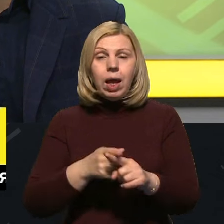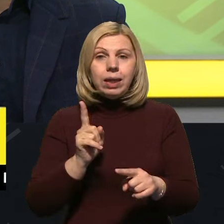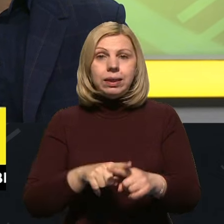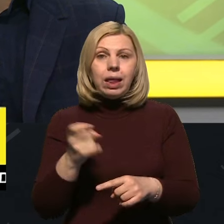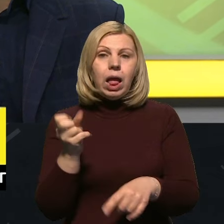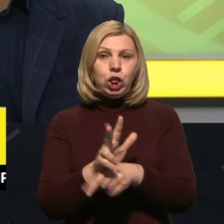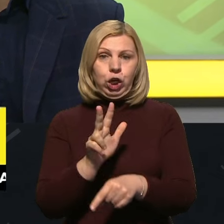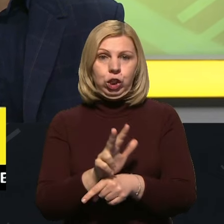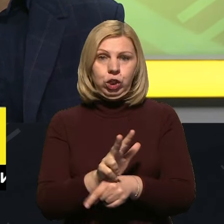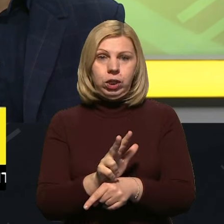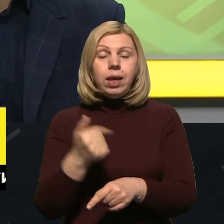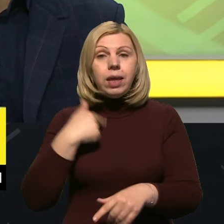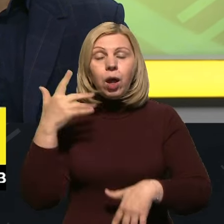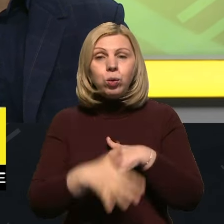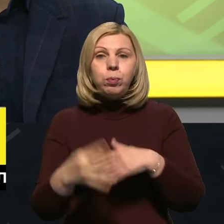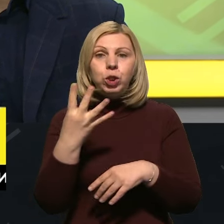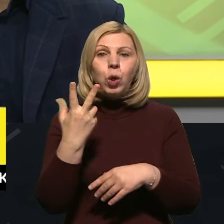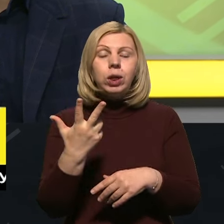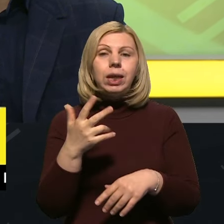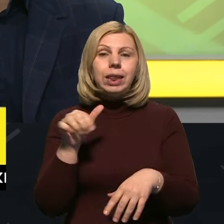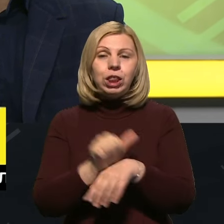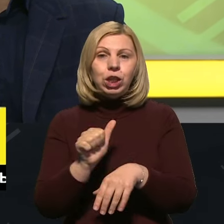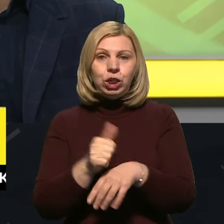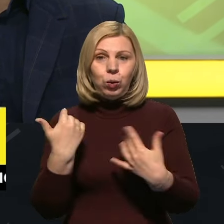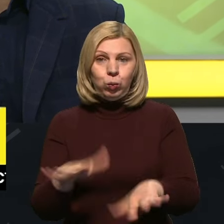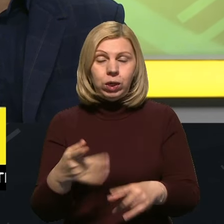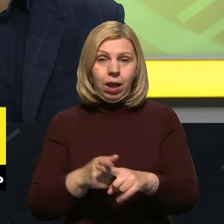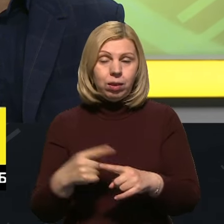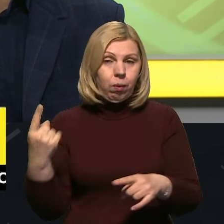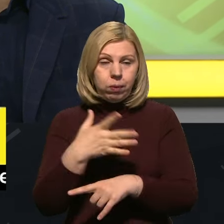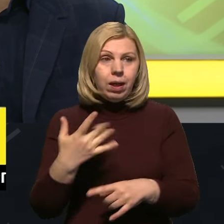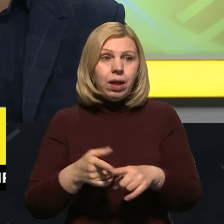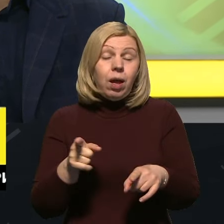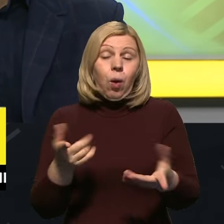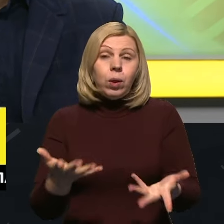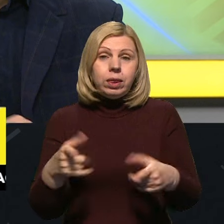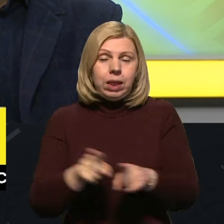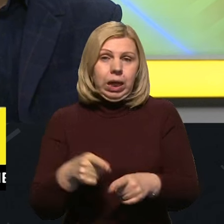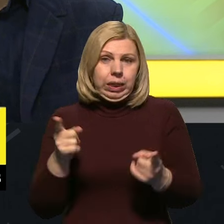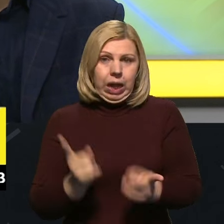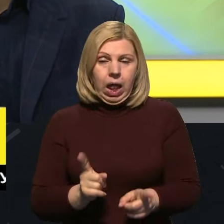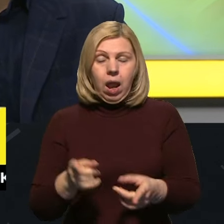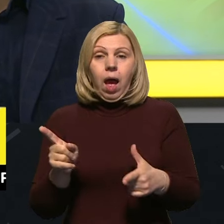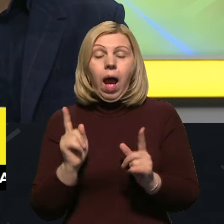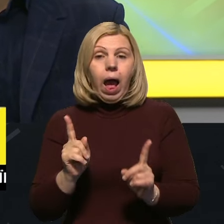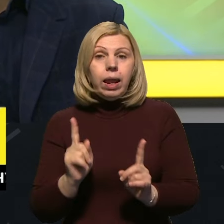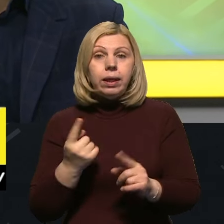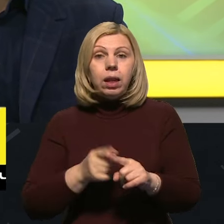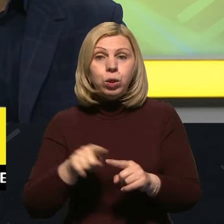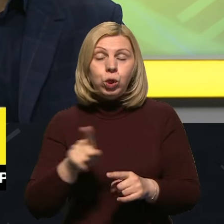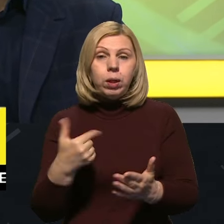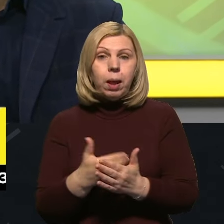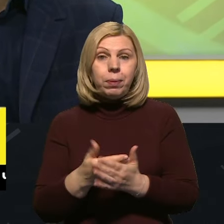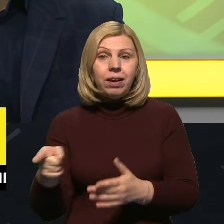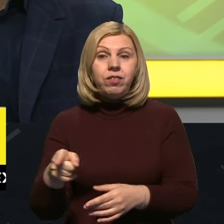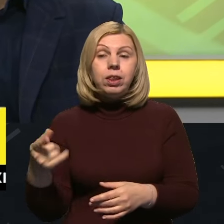три тижні. Ну, я розумію, що 43 тижні максимум вже цим набрите, але, ну, така, ну, реально. Але для того, щоб, наприклад,